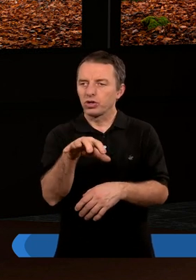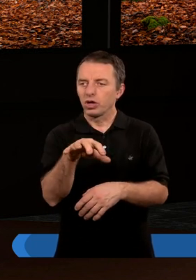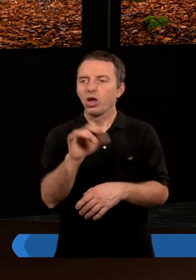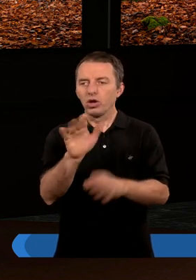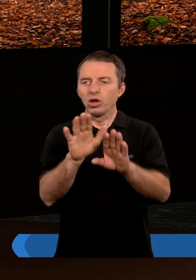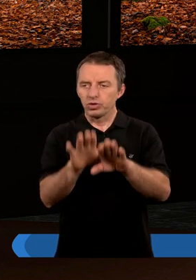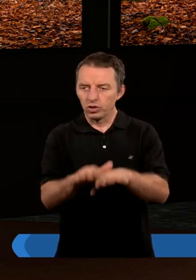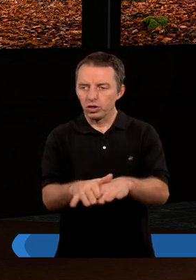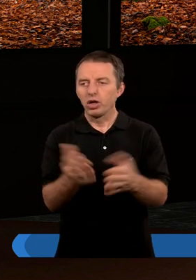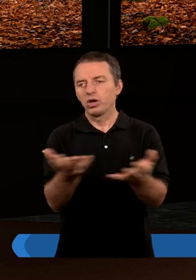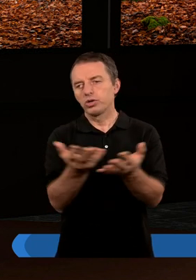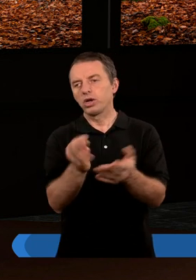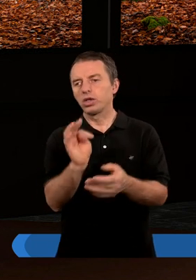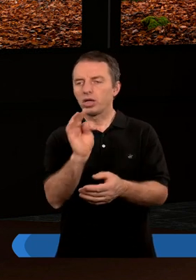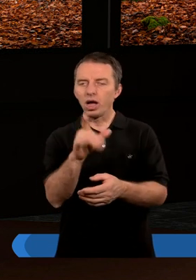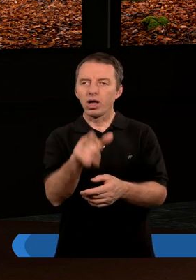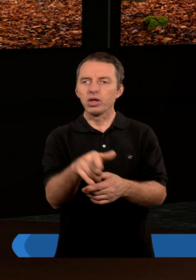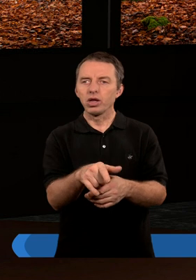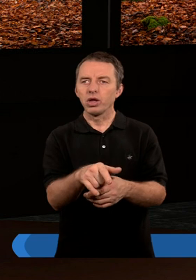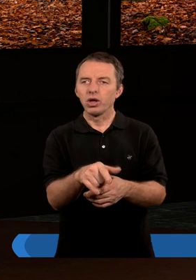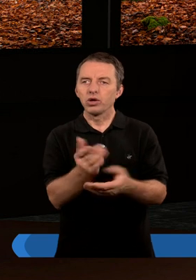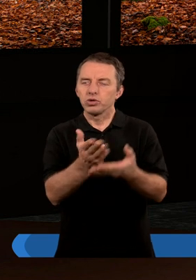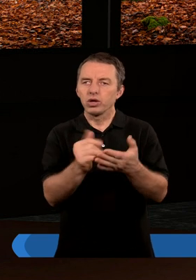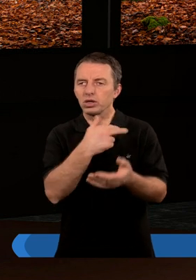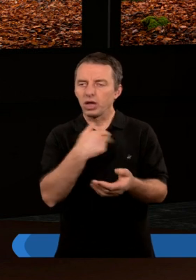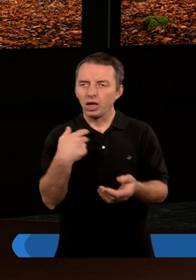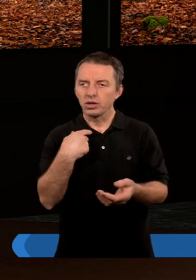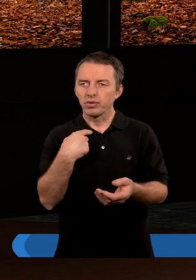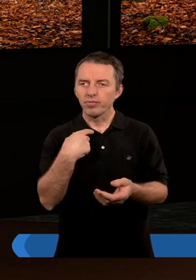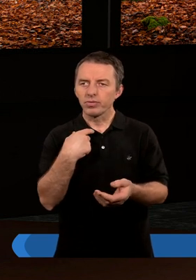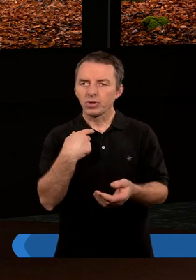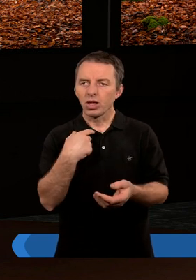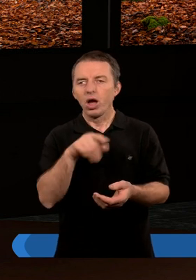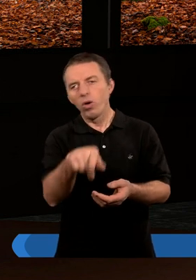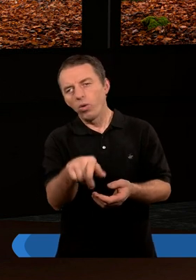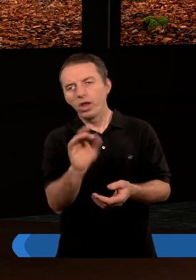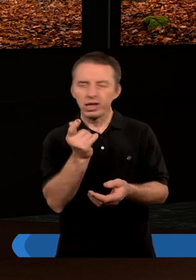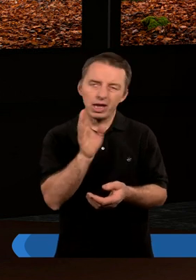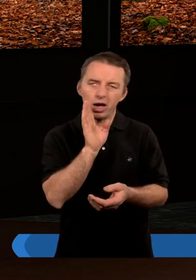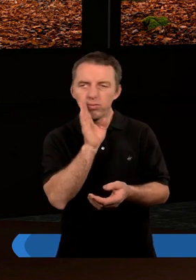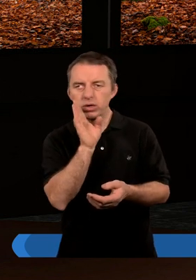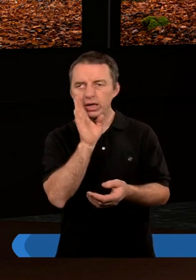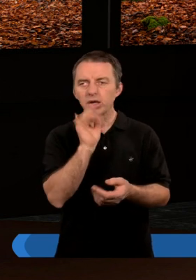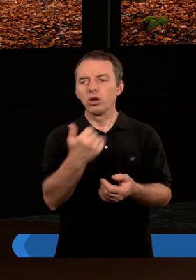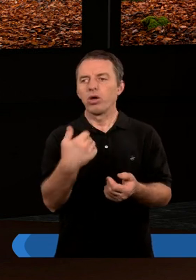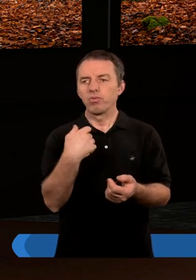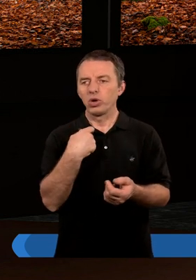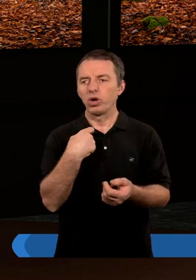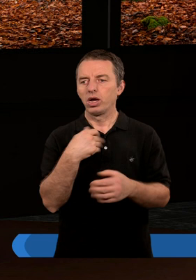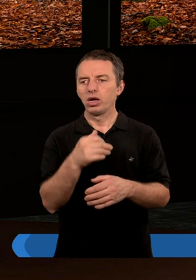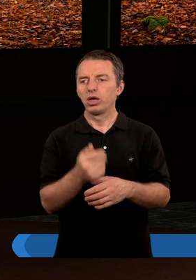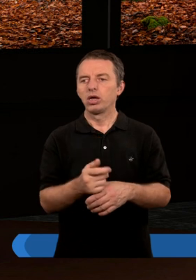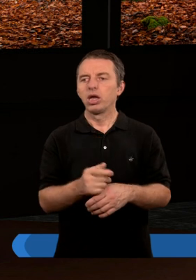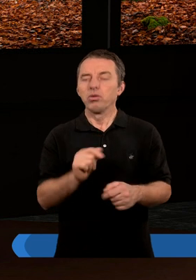ona zostaje, bo gdzieś właśnie ta cielesna część nas, ona jakby nie umiera całkowicie. Można by